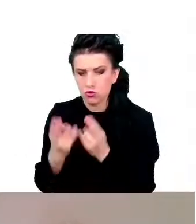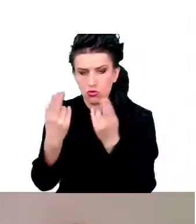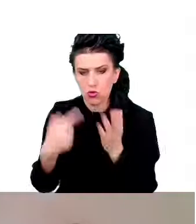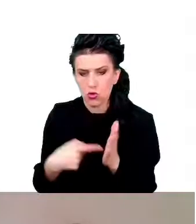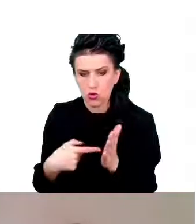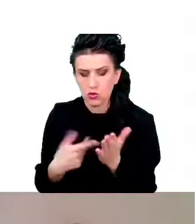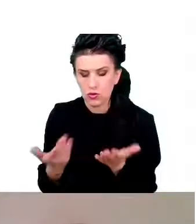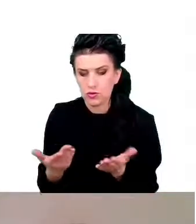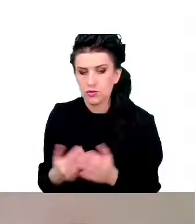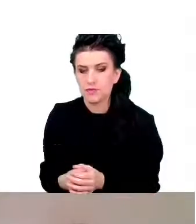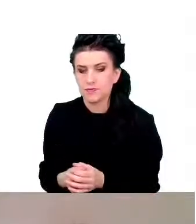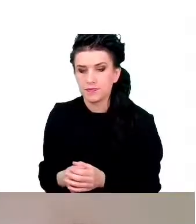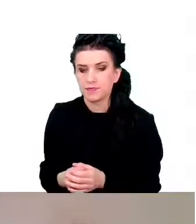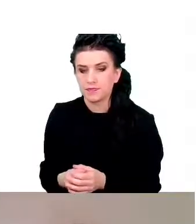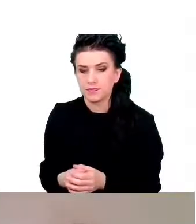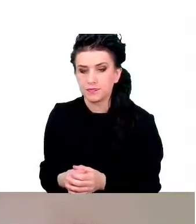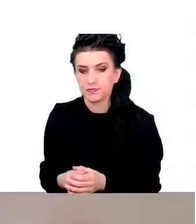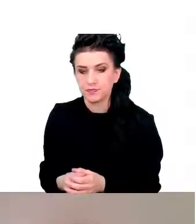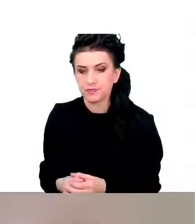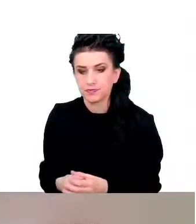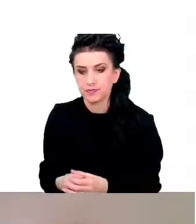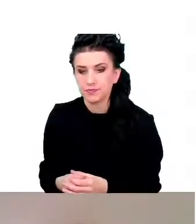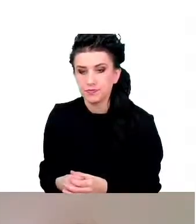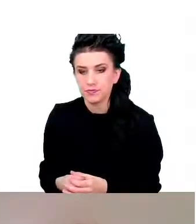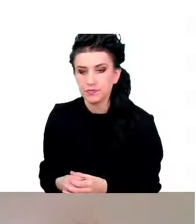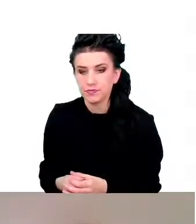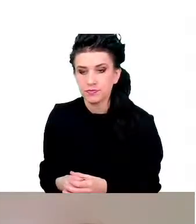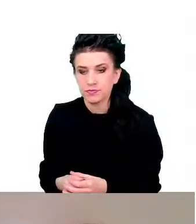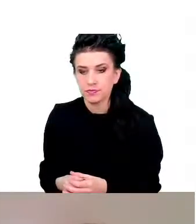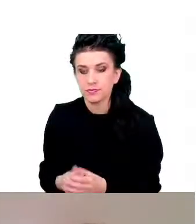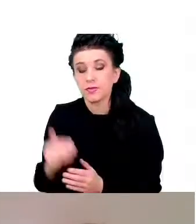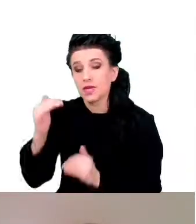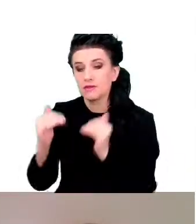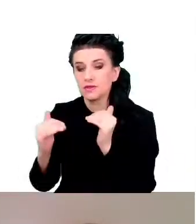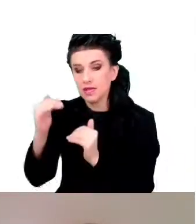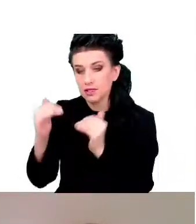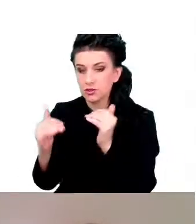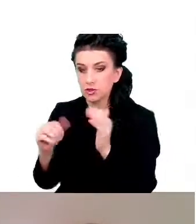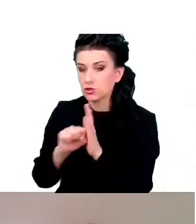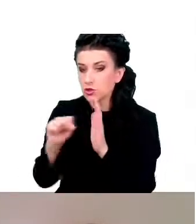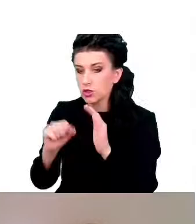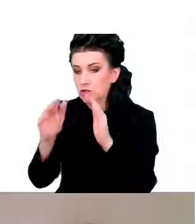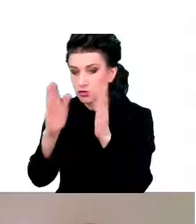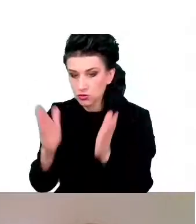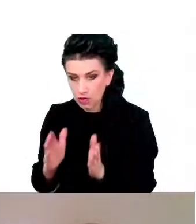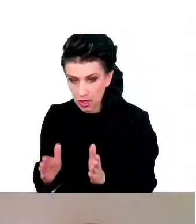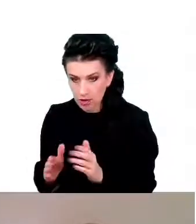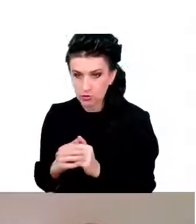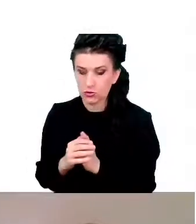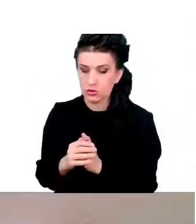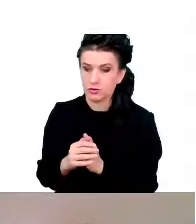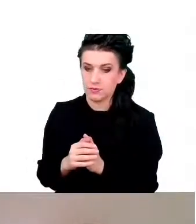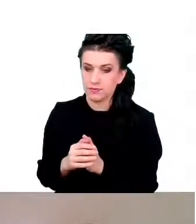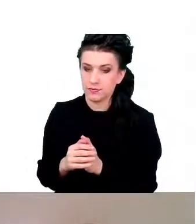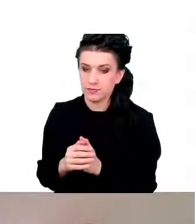w zależności od kształtu takiego kolca